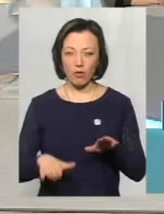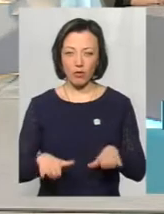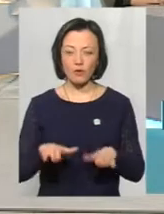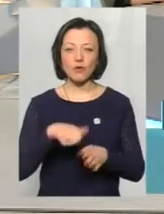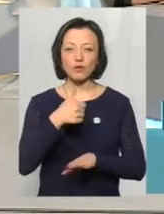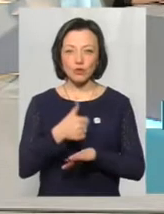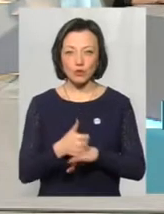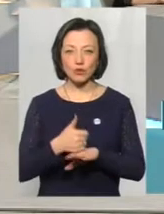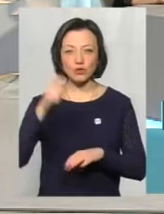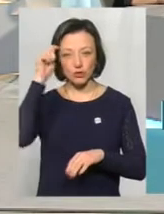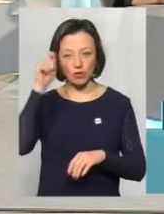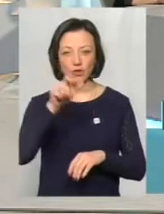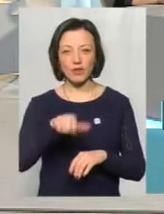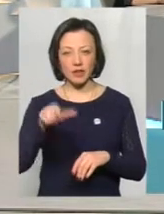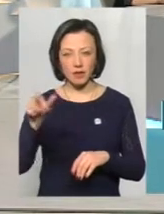основному чоловіки.